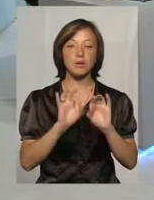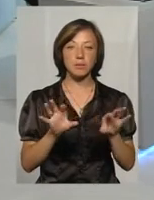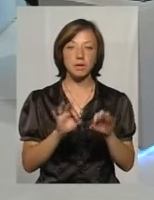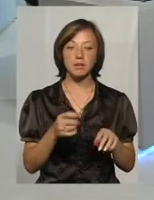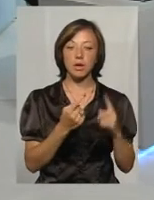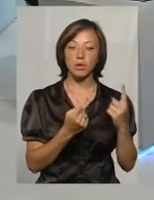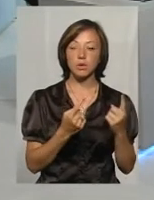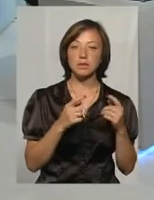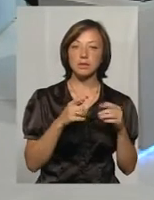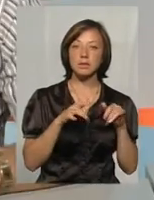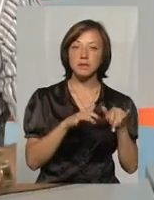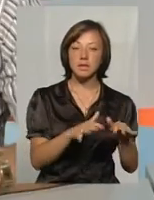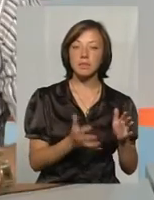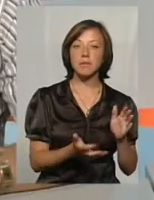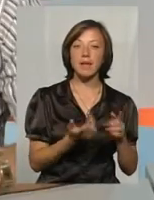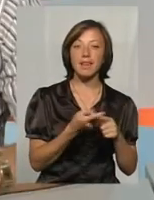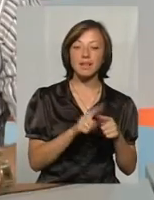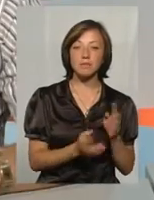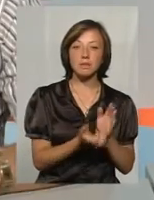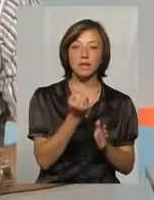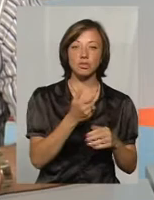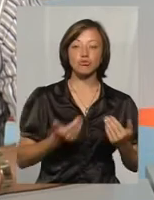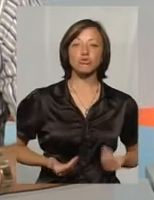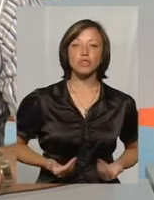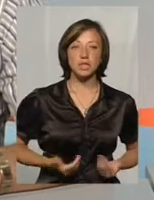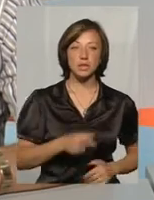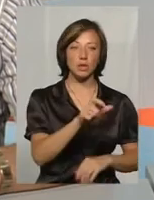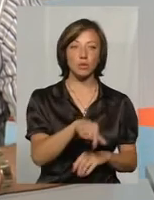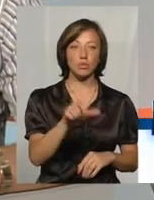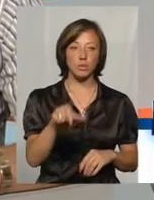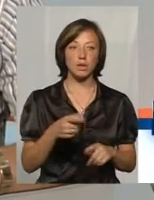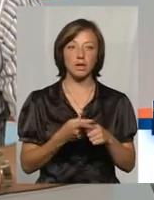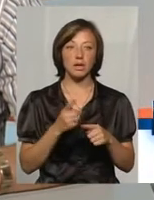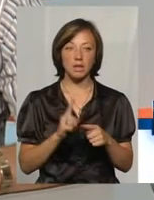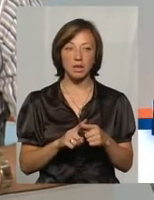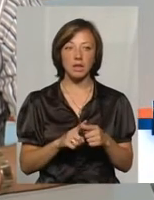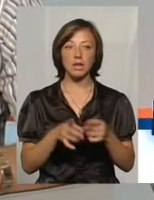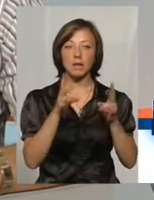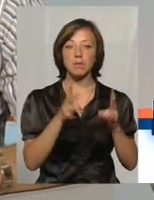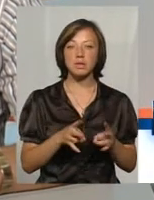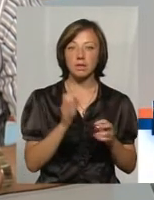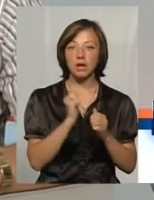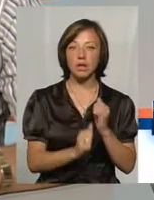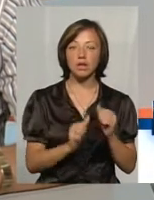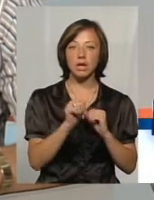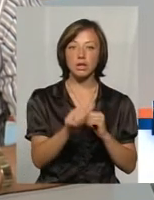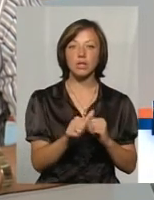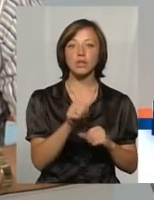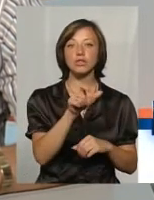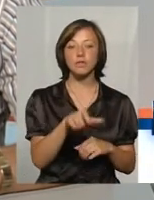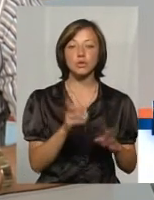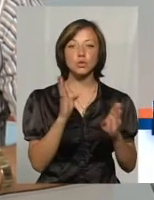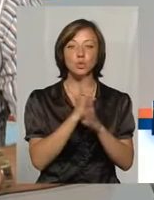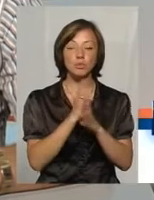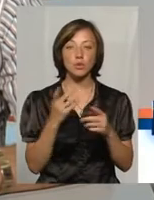процедура, яка спасає життя людям, жизнеобеспечиваюча процедура. Це драматизм каждой отдельночеловеческой судьби. С